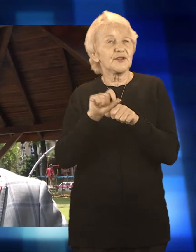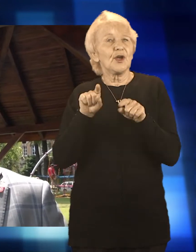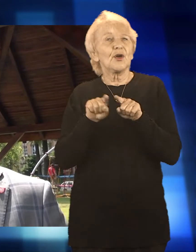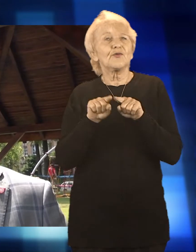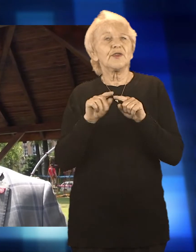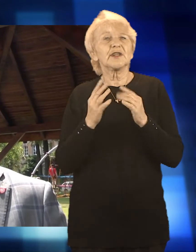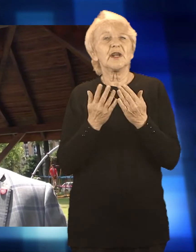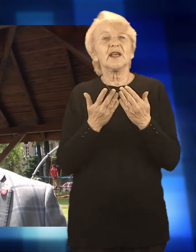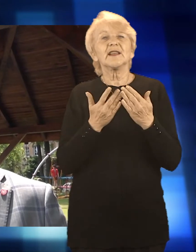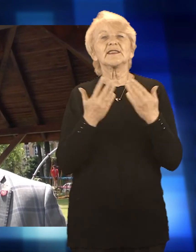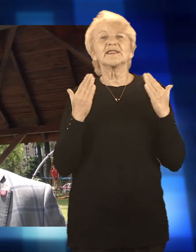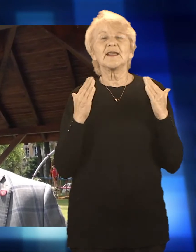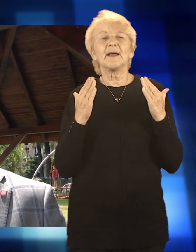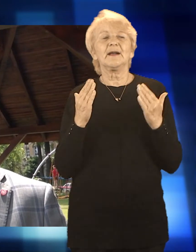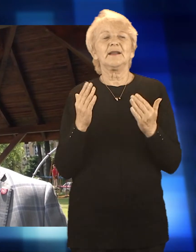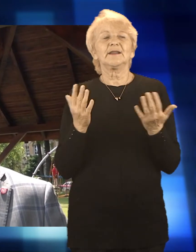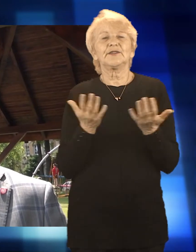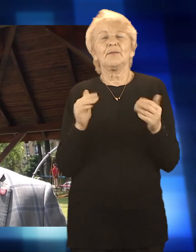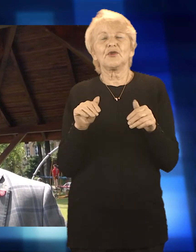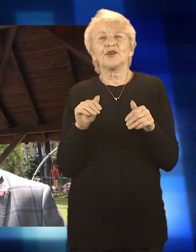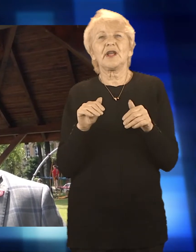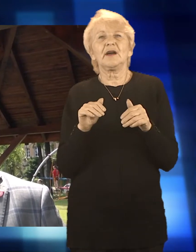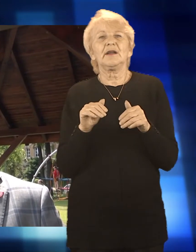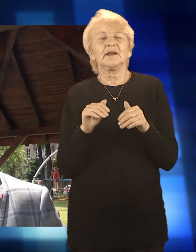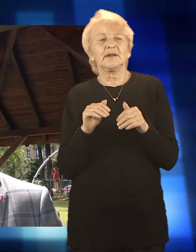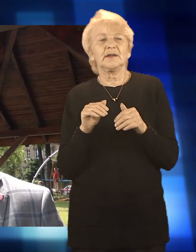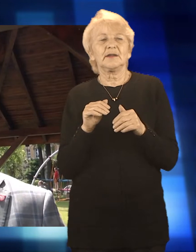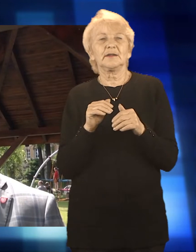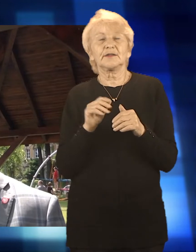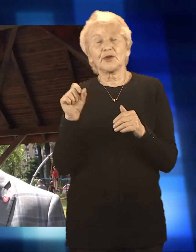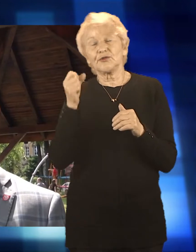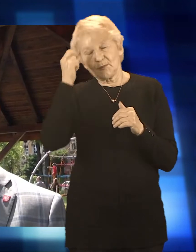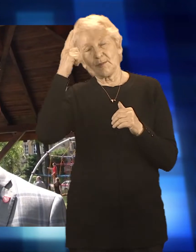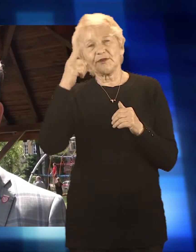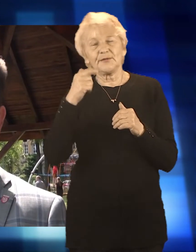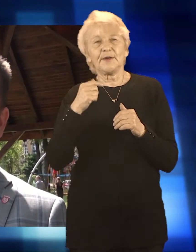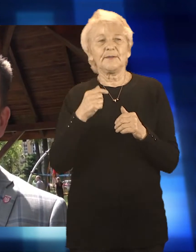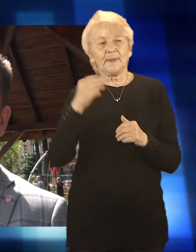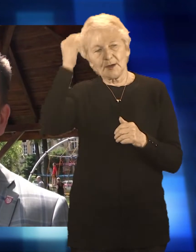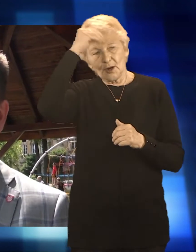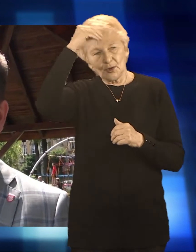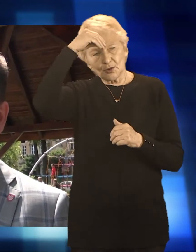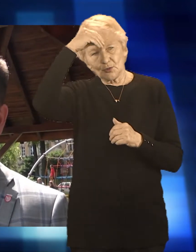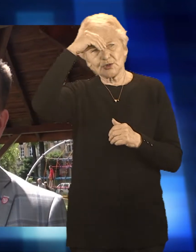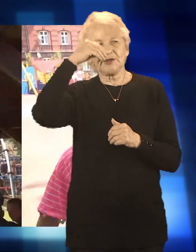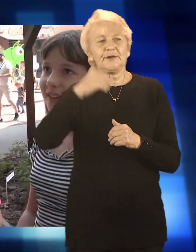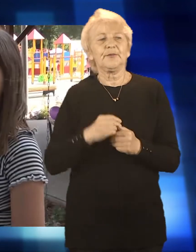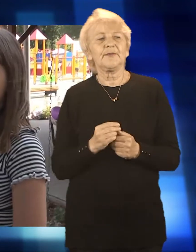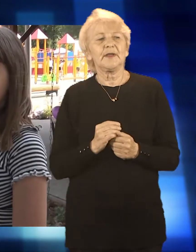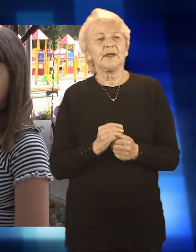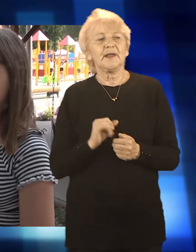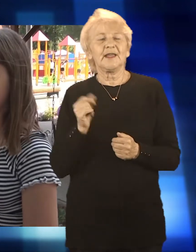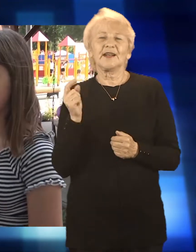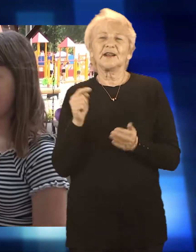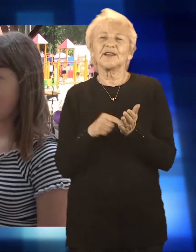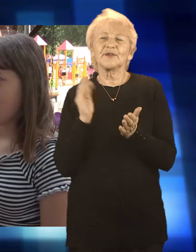to również właśnie poza tą rozrywką, poza tą kulturą trochę tej edukacji i ekologii się tutaj przychnie. Jak często